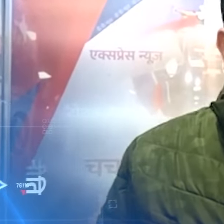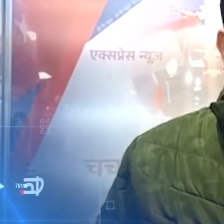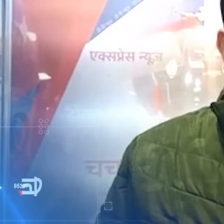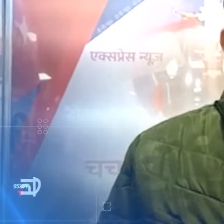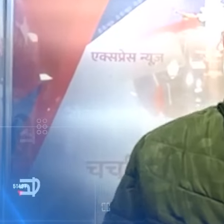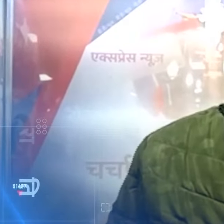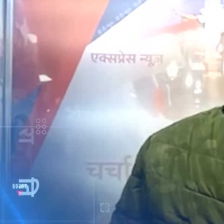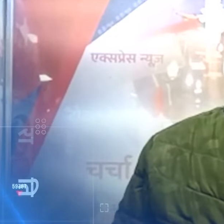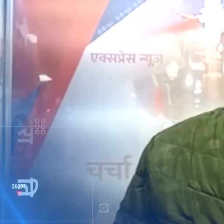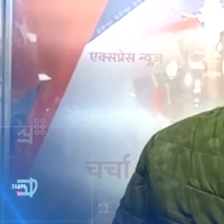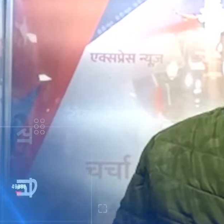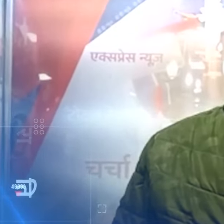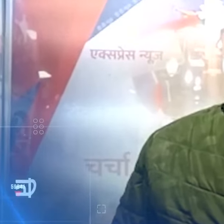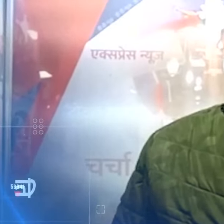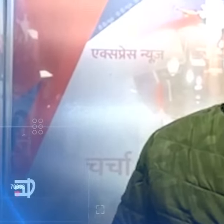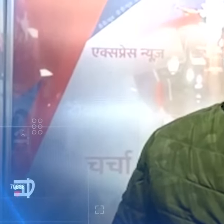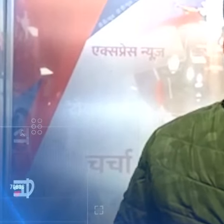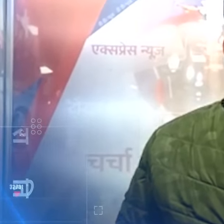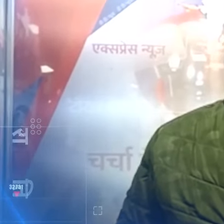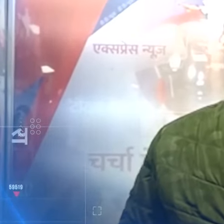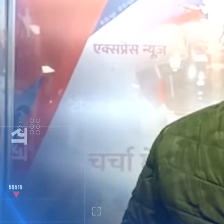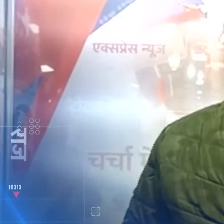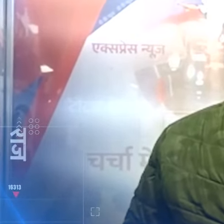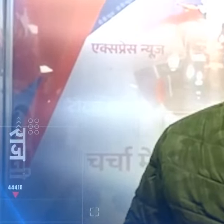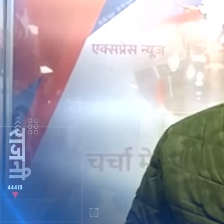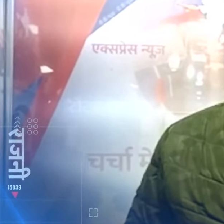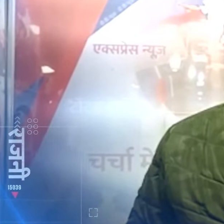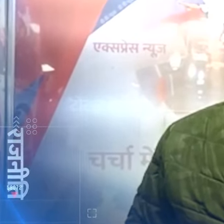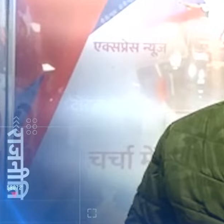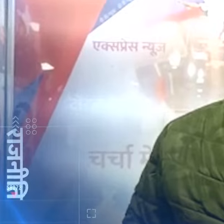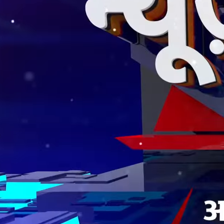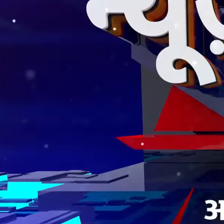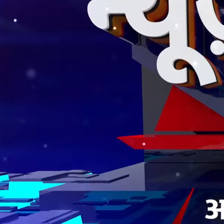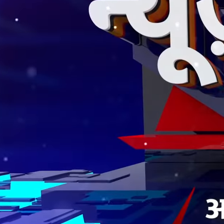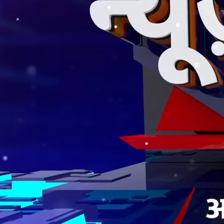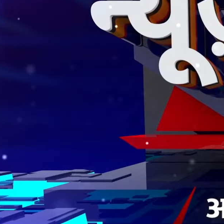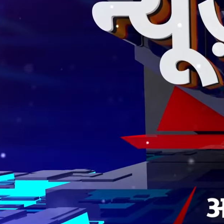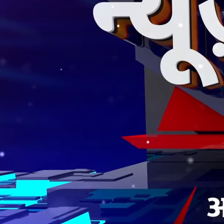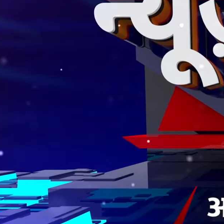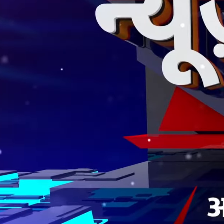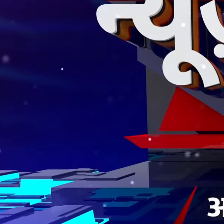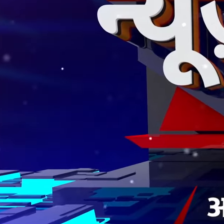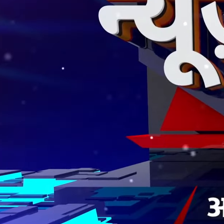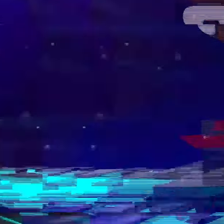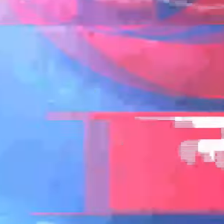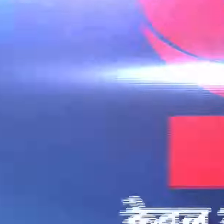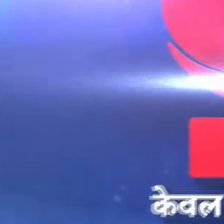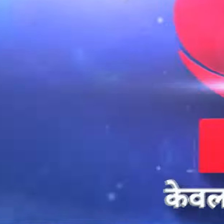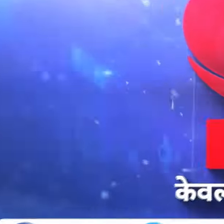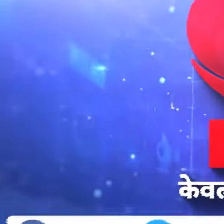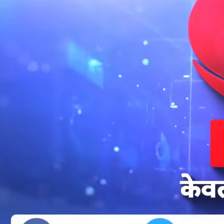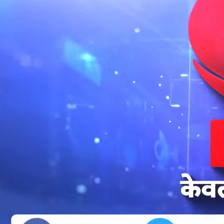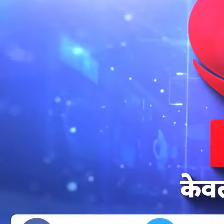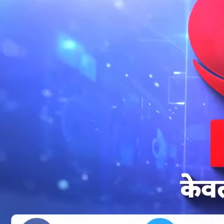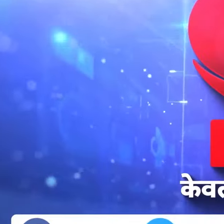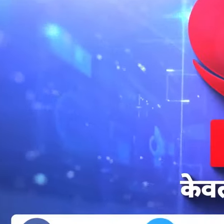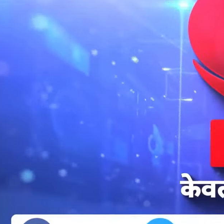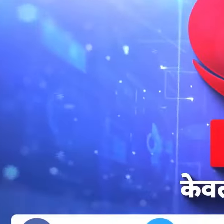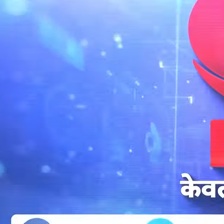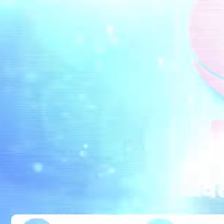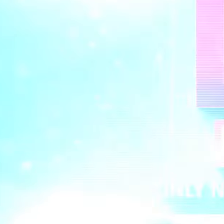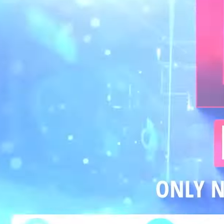और खेल की बाकी खबरे देखिए न्यूज नाइट मेरे साथ रात आठ बजे सिर्फ डीडी न्यूज पर